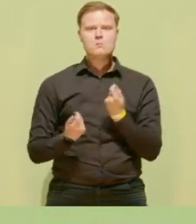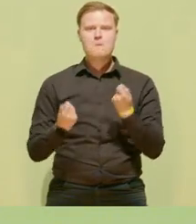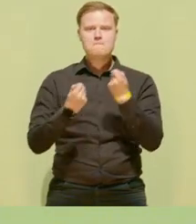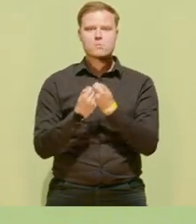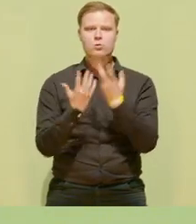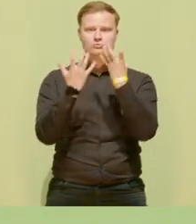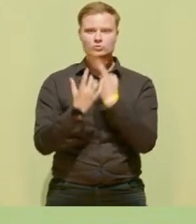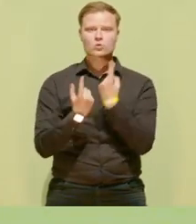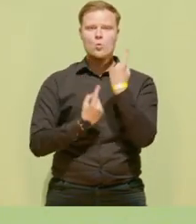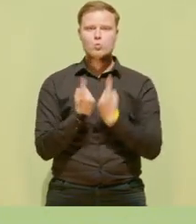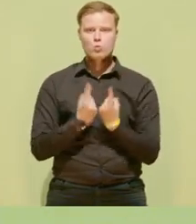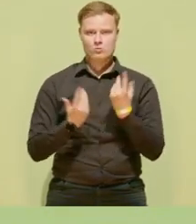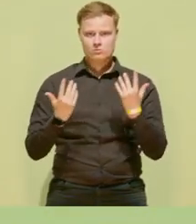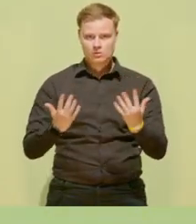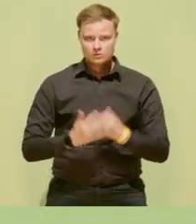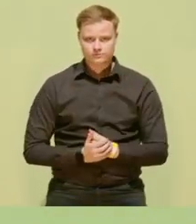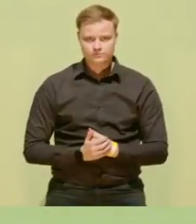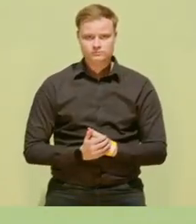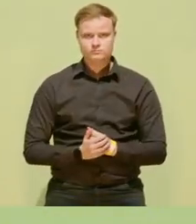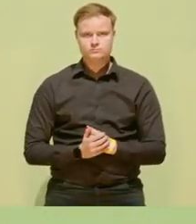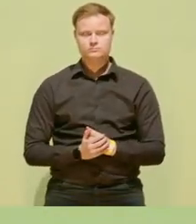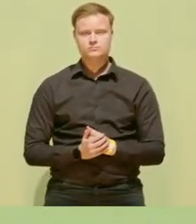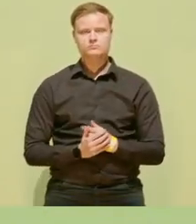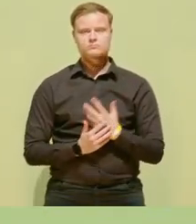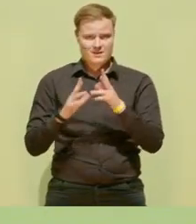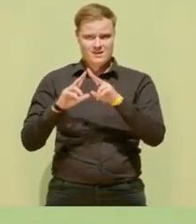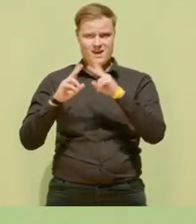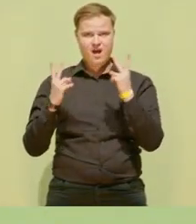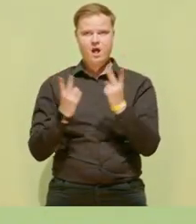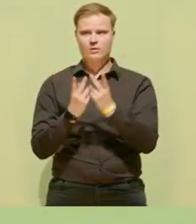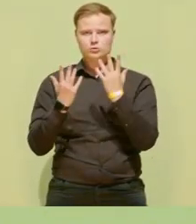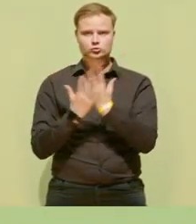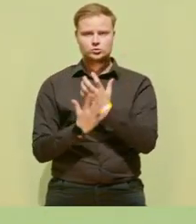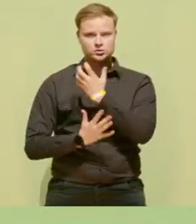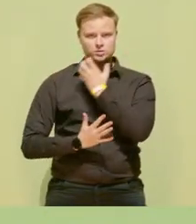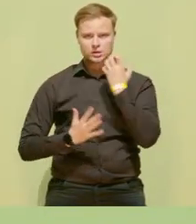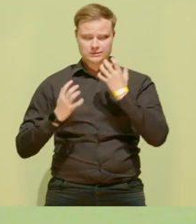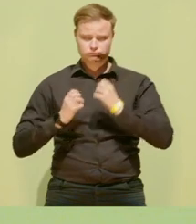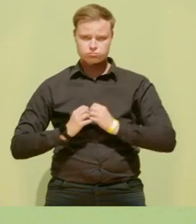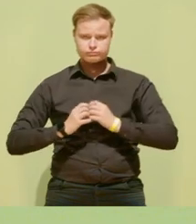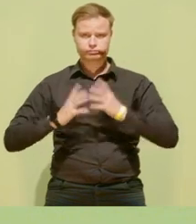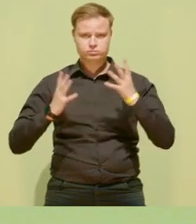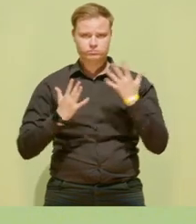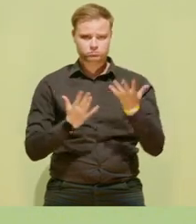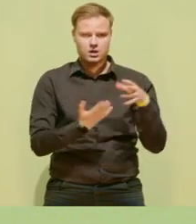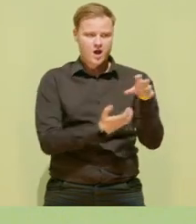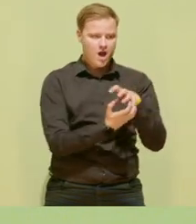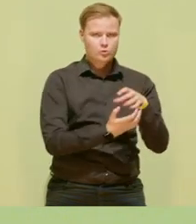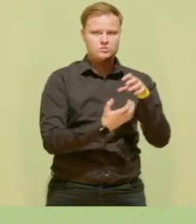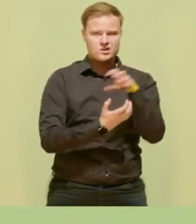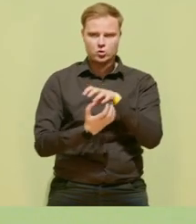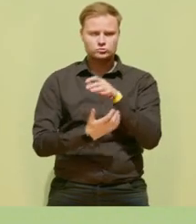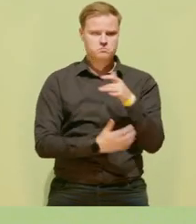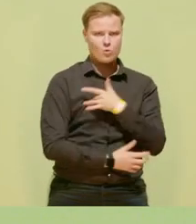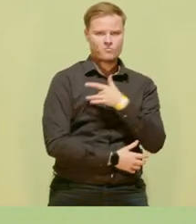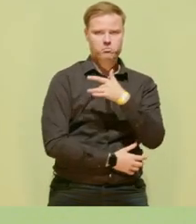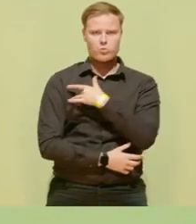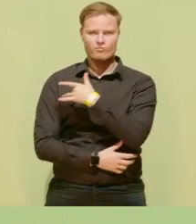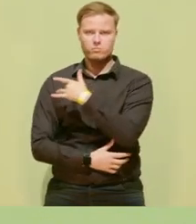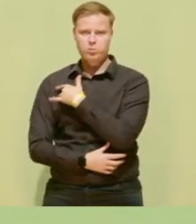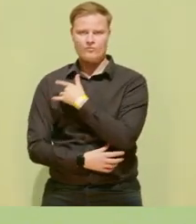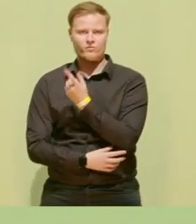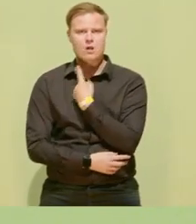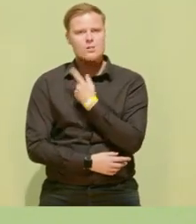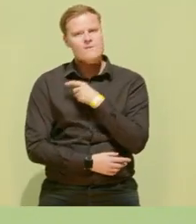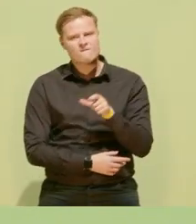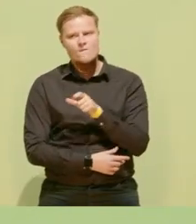Artensterben wird massiv beschleunigt, wenn die Erde sich zu stark erhitzt. Das Klima braucht den Naturschutz. Der Schutz von Mooren, Wäldern und Flussauen